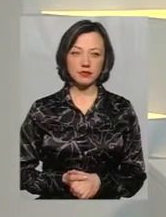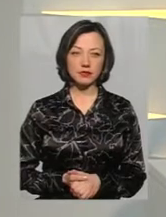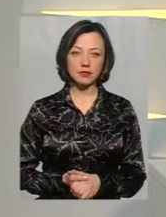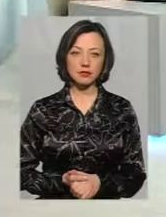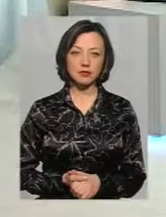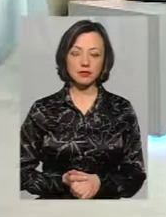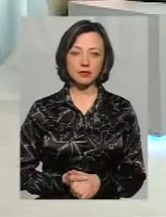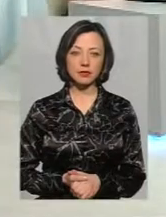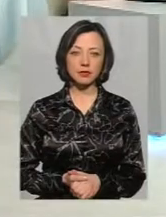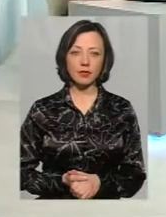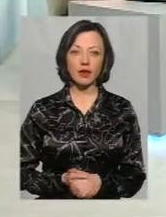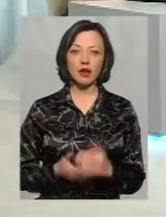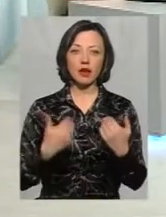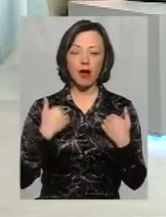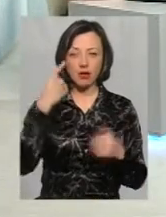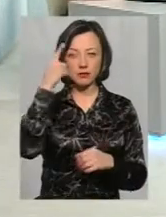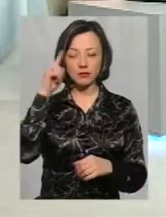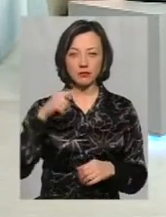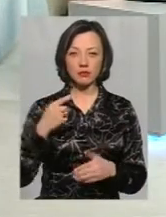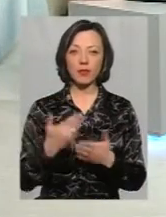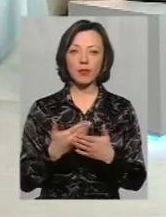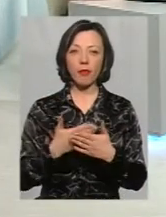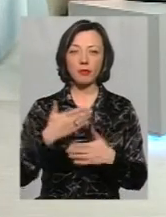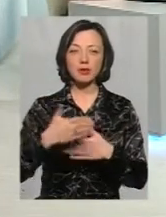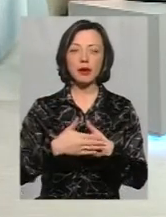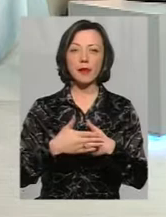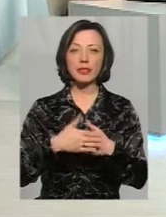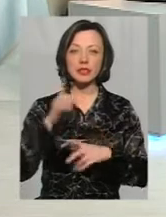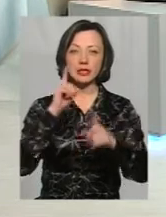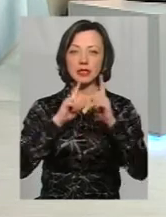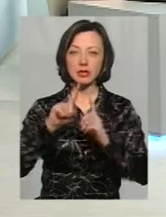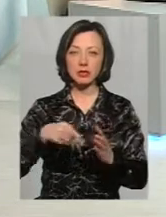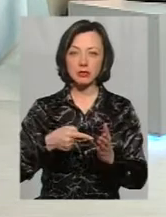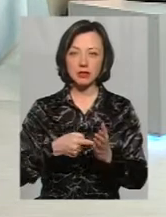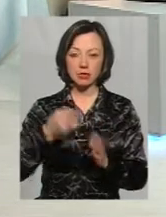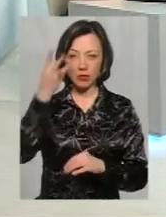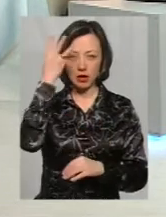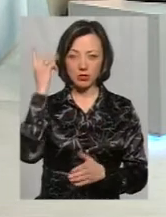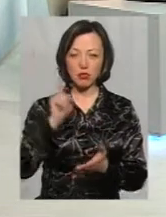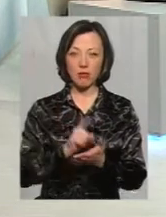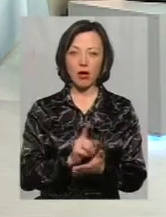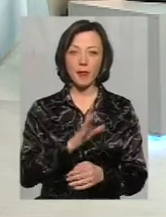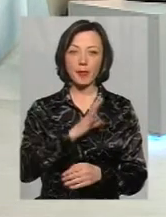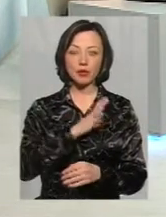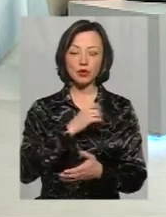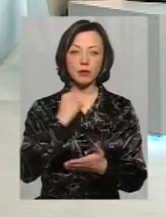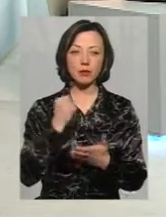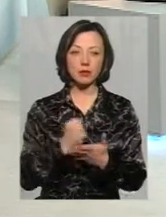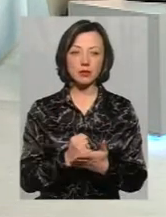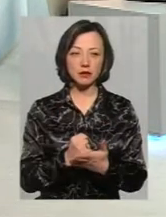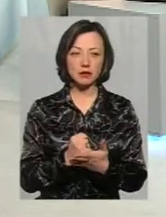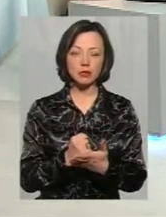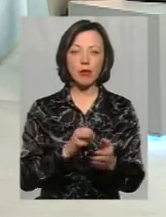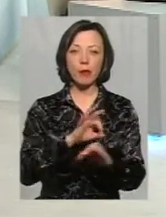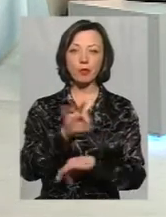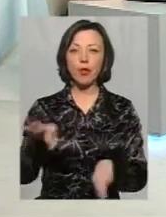Наскільки мені відомо, десь на найближчій сесії міської ради у Хмельницькому має бути прийнято, принаймні,